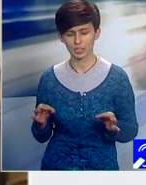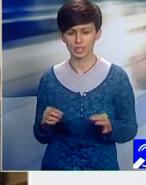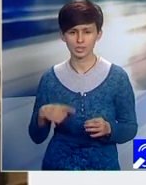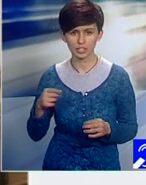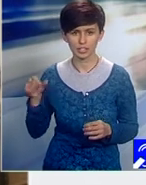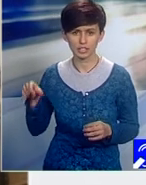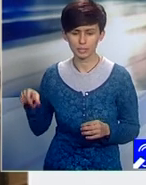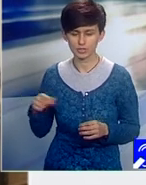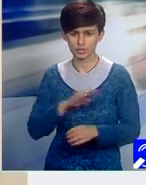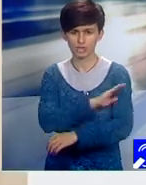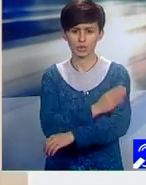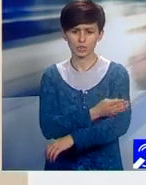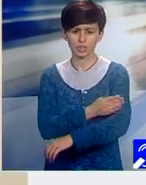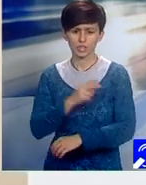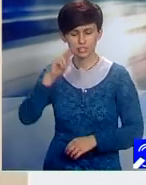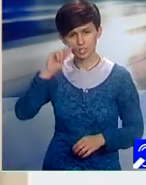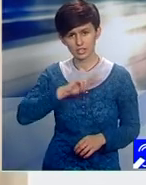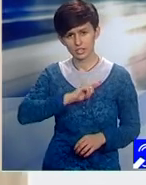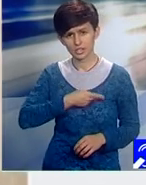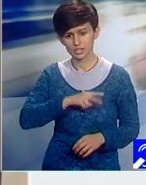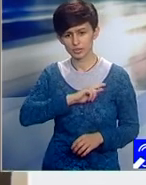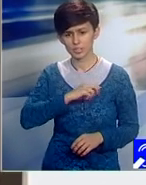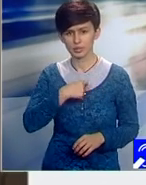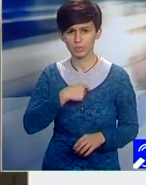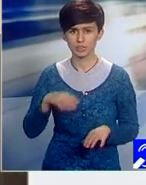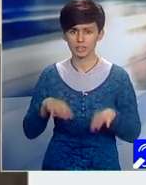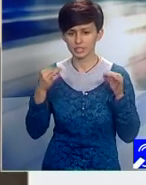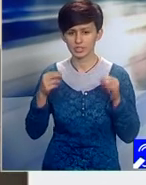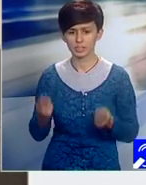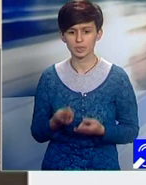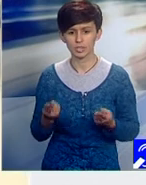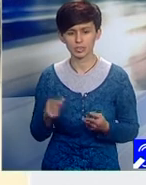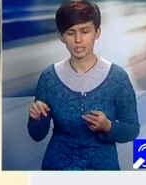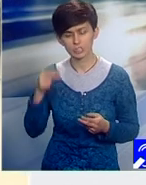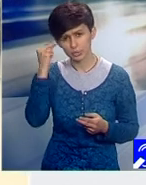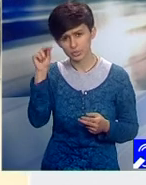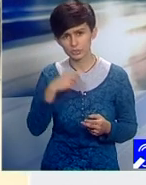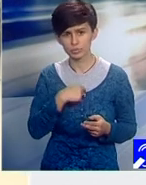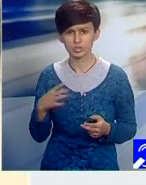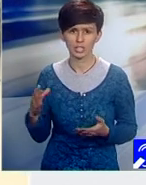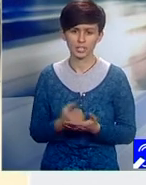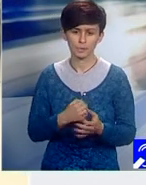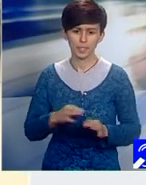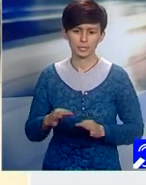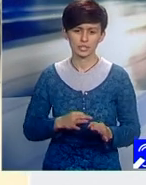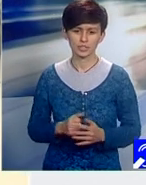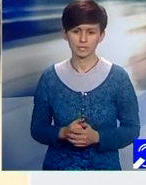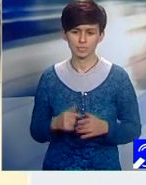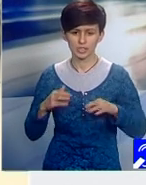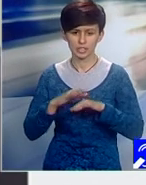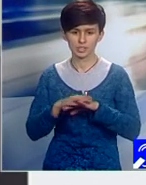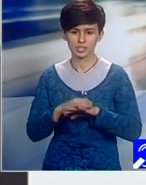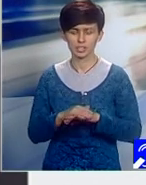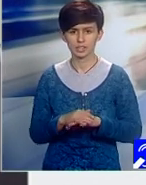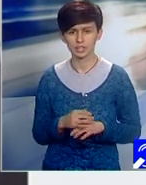populației și autoritățile responsabile vor putea identifica mult mai ușor acest tip de mesaje și vor putea lua măsuri. Rețele de socializare ca atare